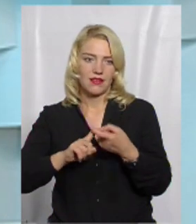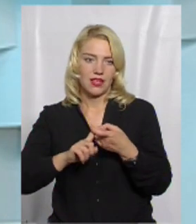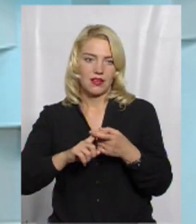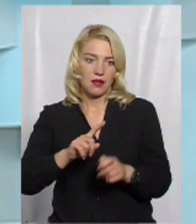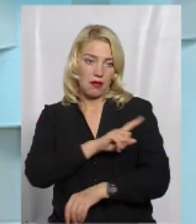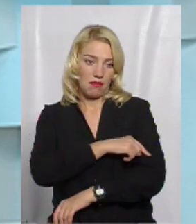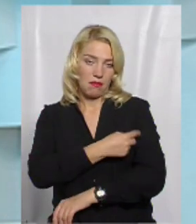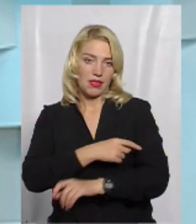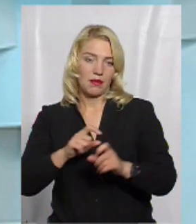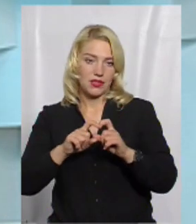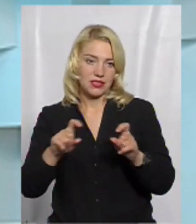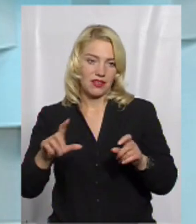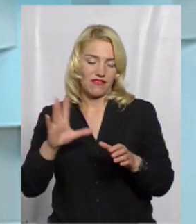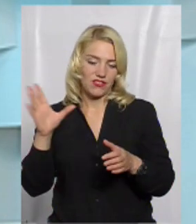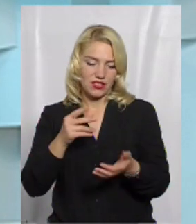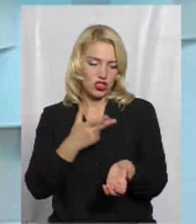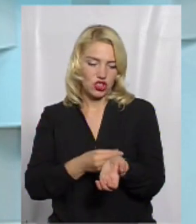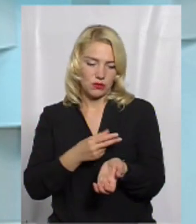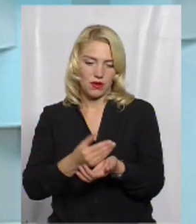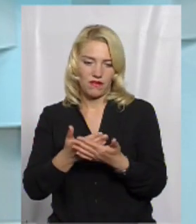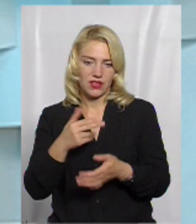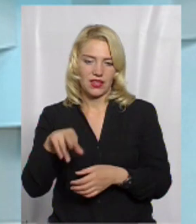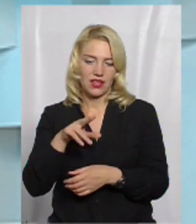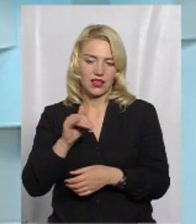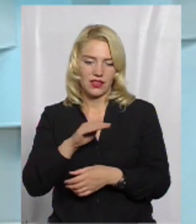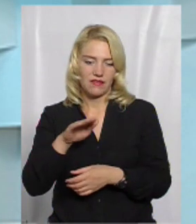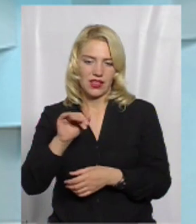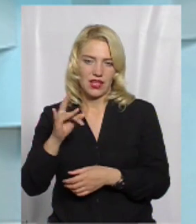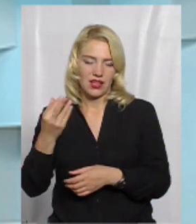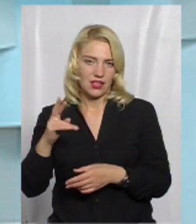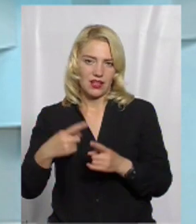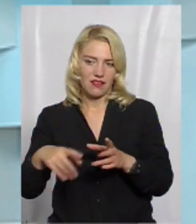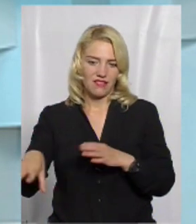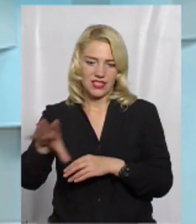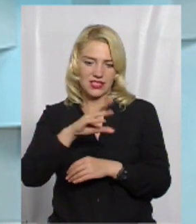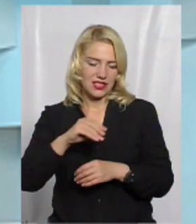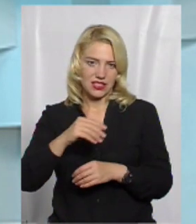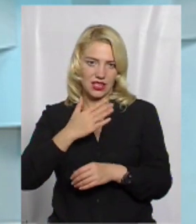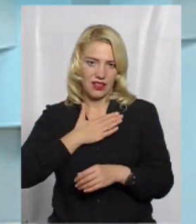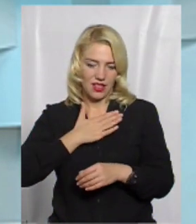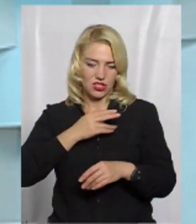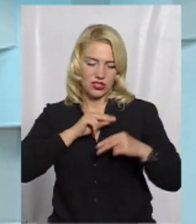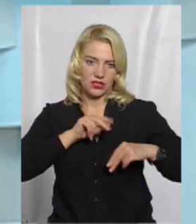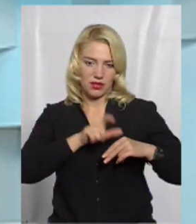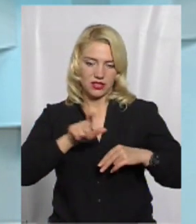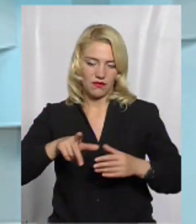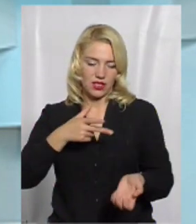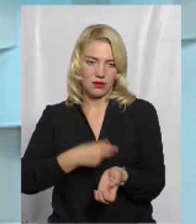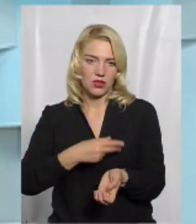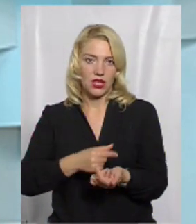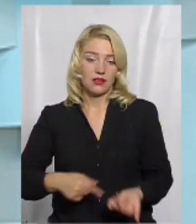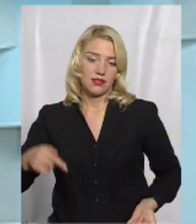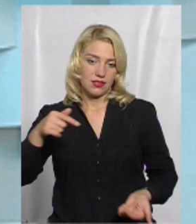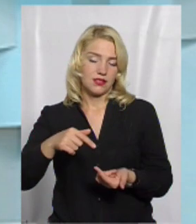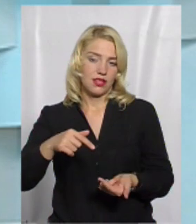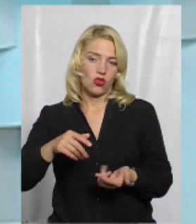персонал щеплений від дифтерії, ми щепились вже давно, вже майже півтора року. Так, як згідно